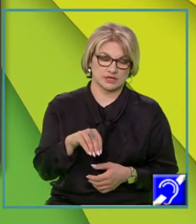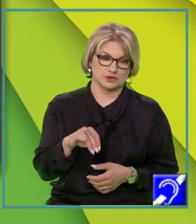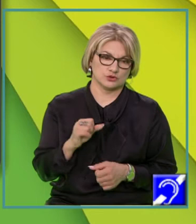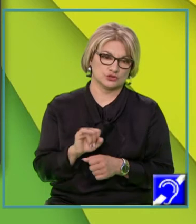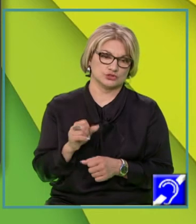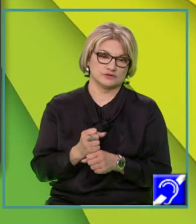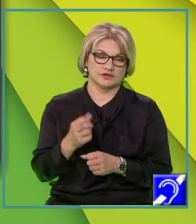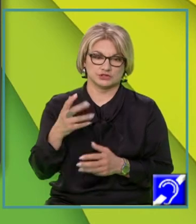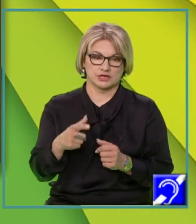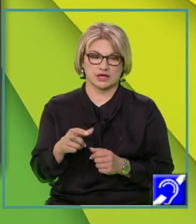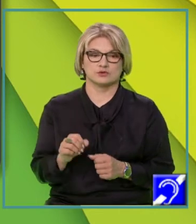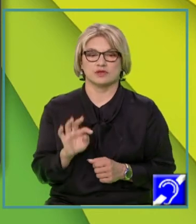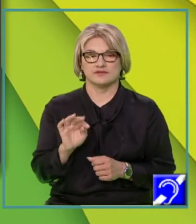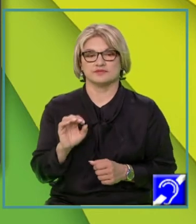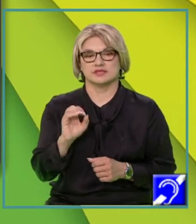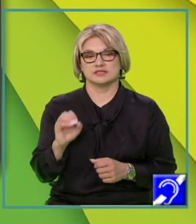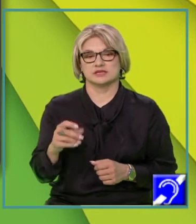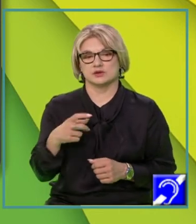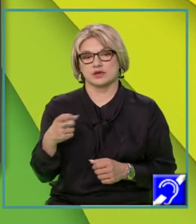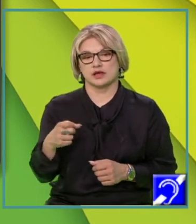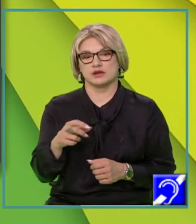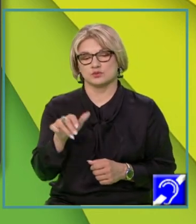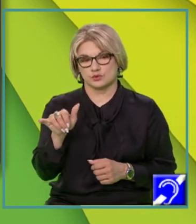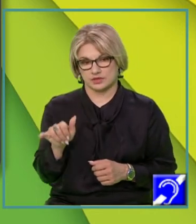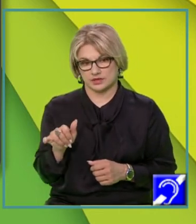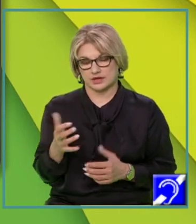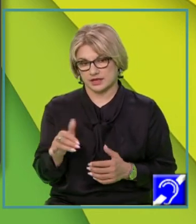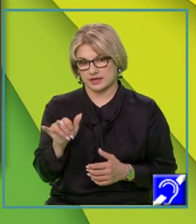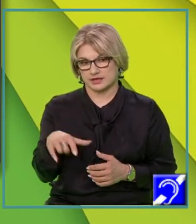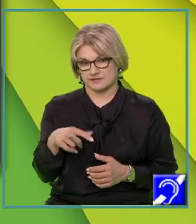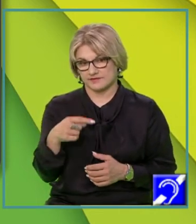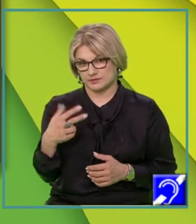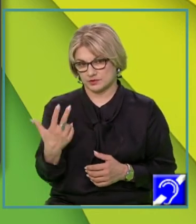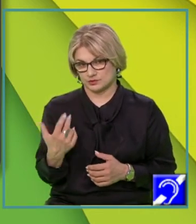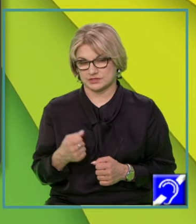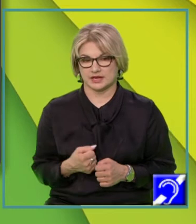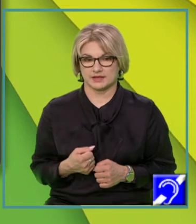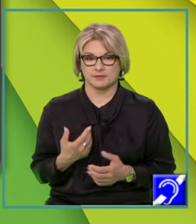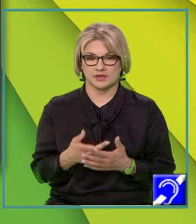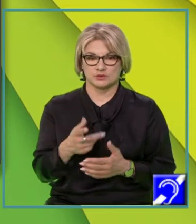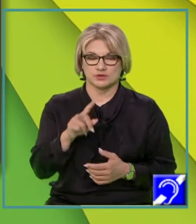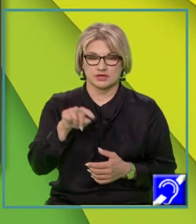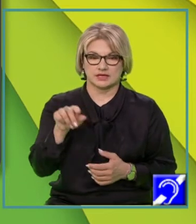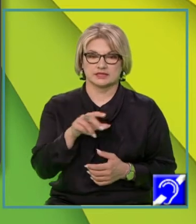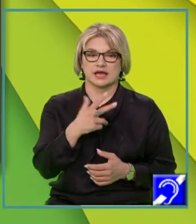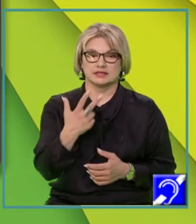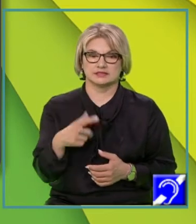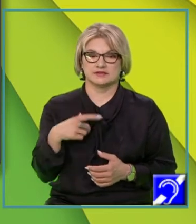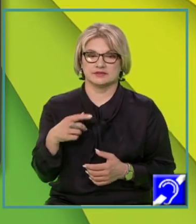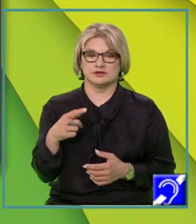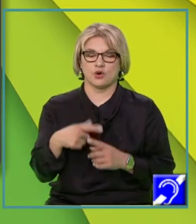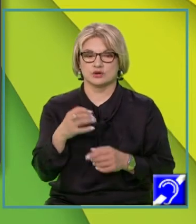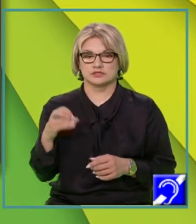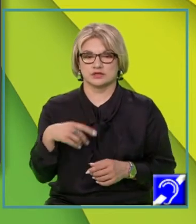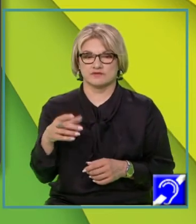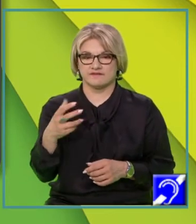calcula F de 0 egal cu Y, așadar Y va fi minus 3, deoarece radical din 3 ori 0 va fi 0, se va anula și